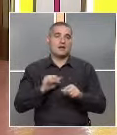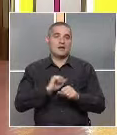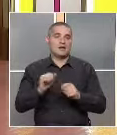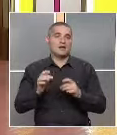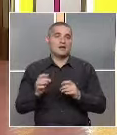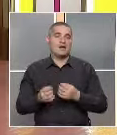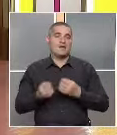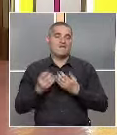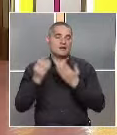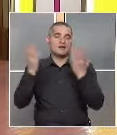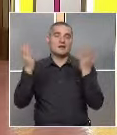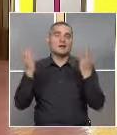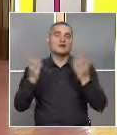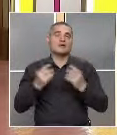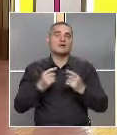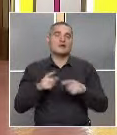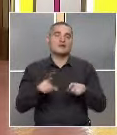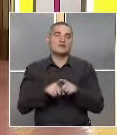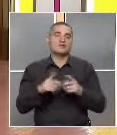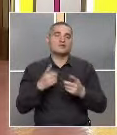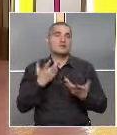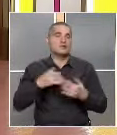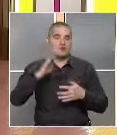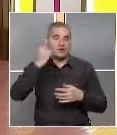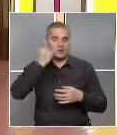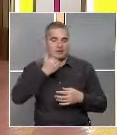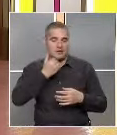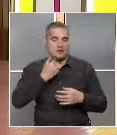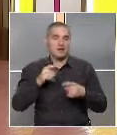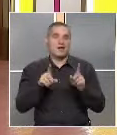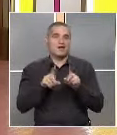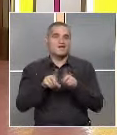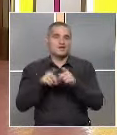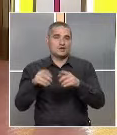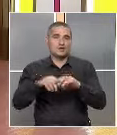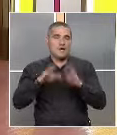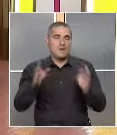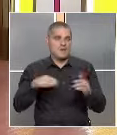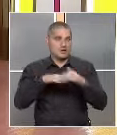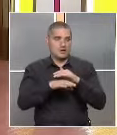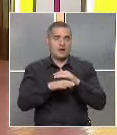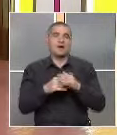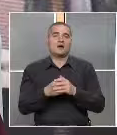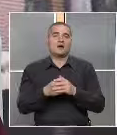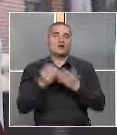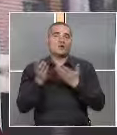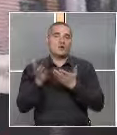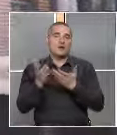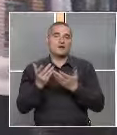заради... Иначе да, защото е много добър. в същата пещера и той тогава